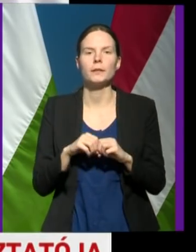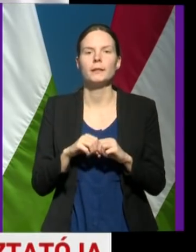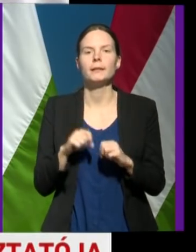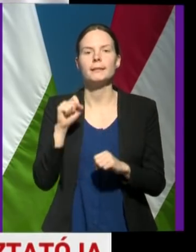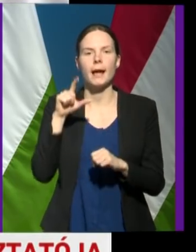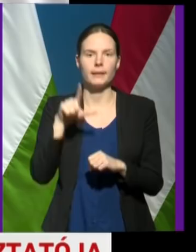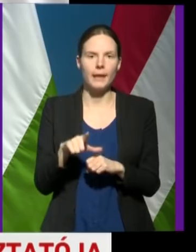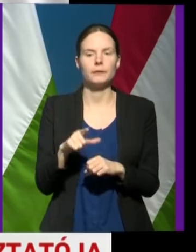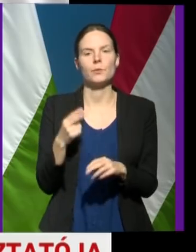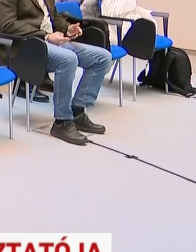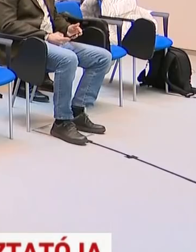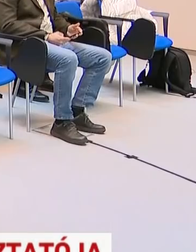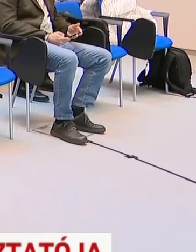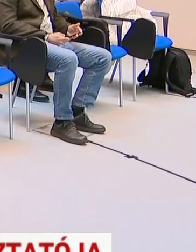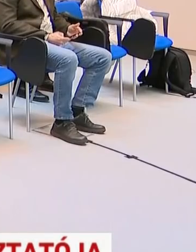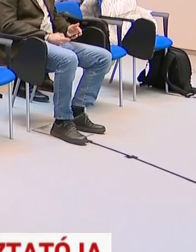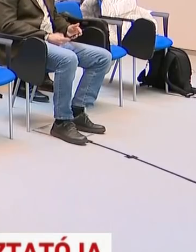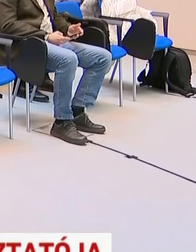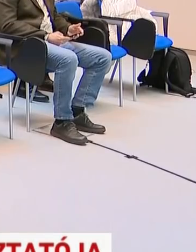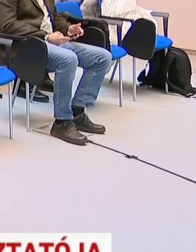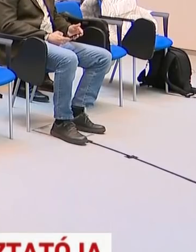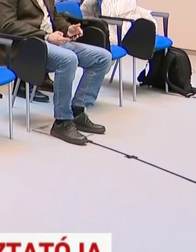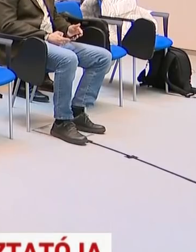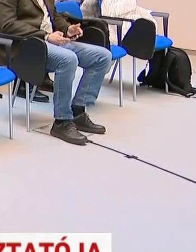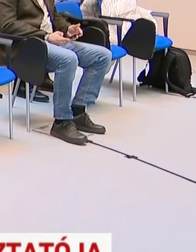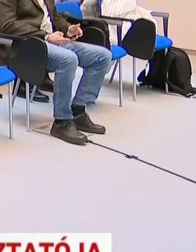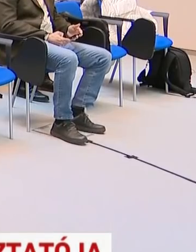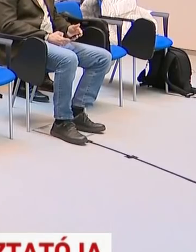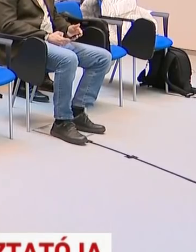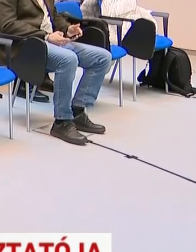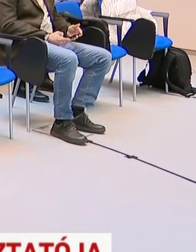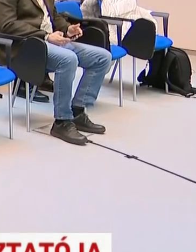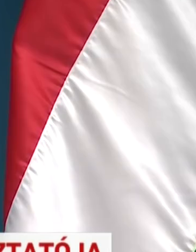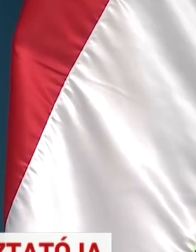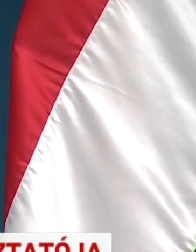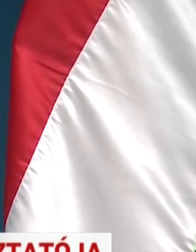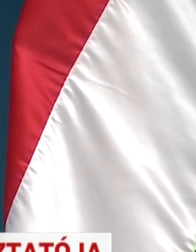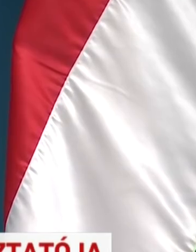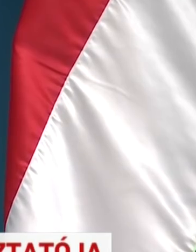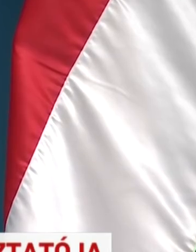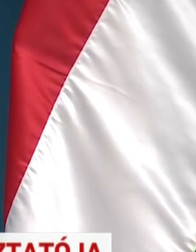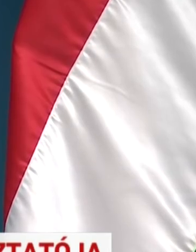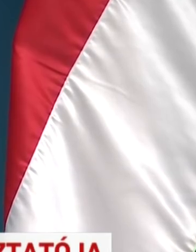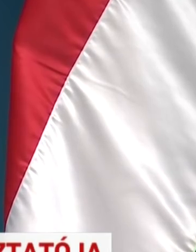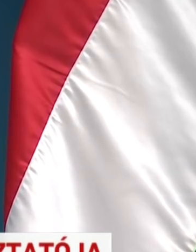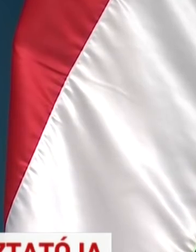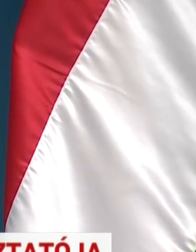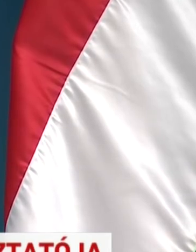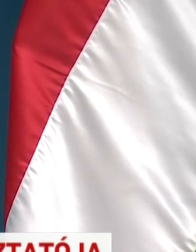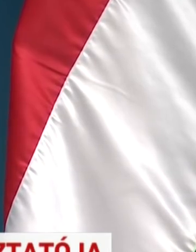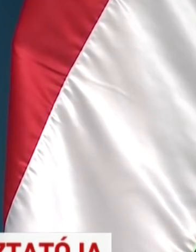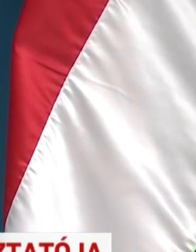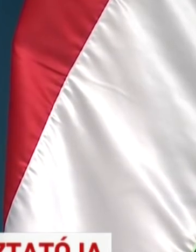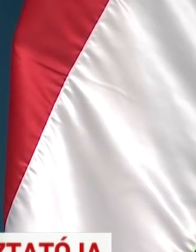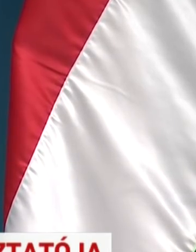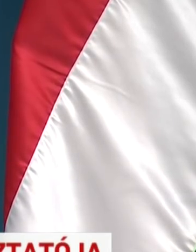megbetegedést tartunk nyilván. Ez utóbbi három eset, amivel kiegészült a lista